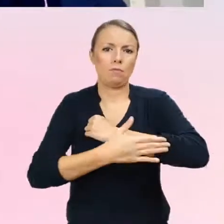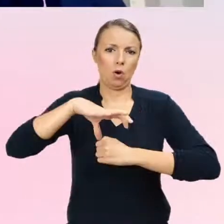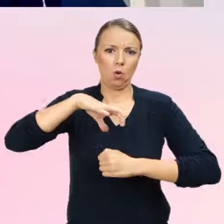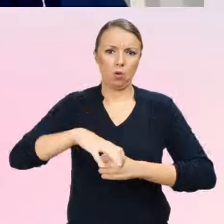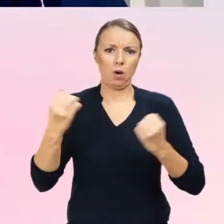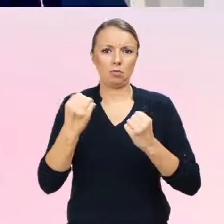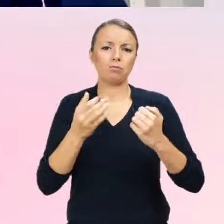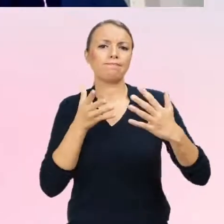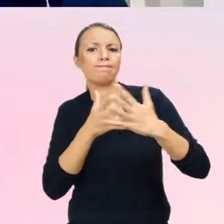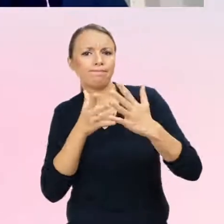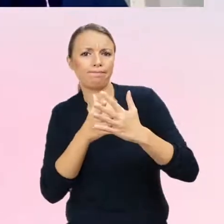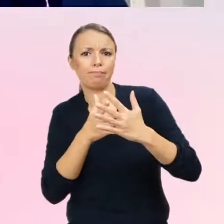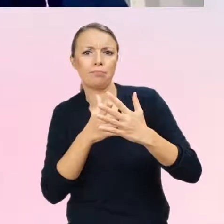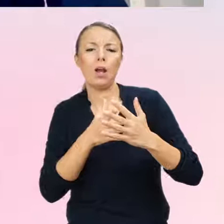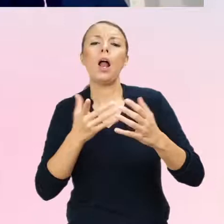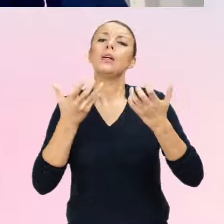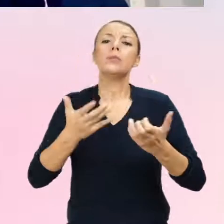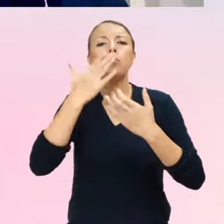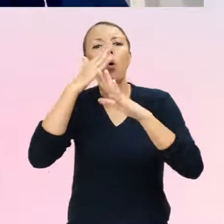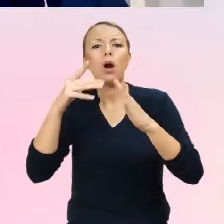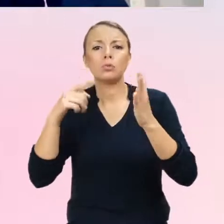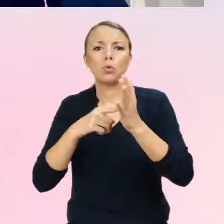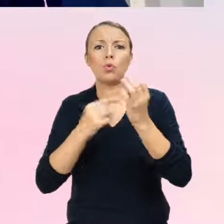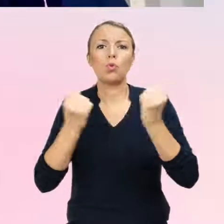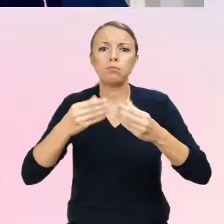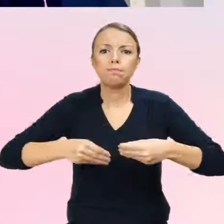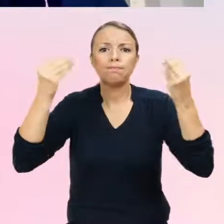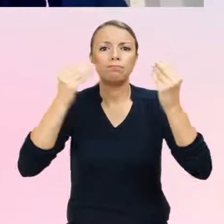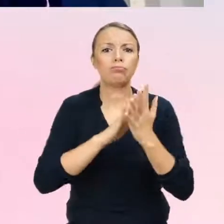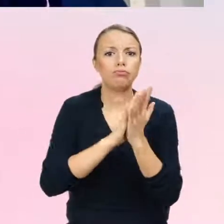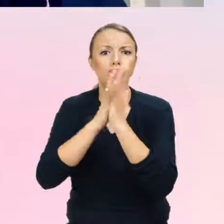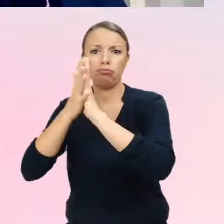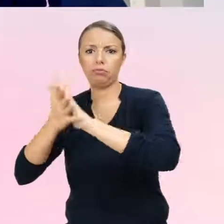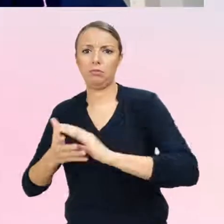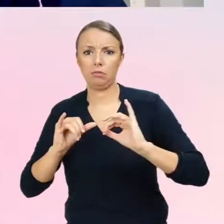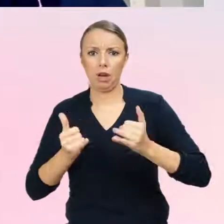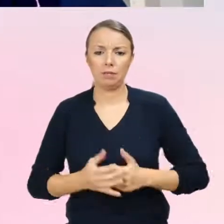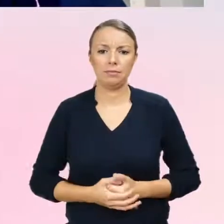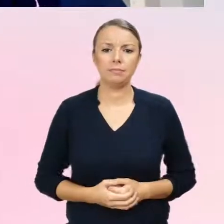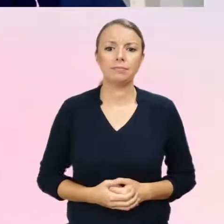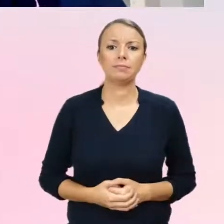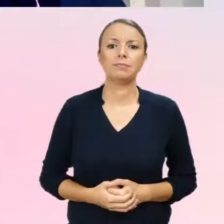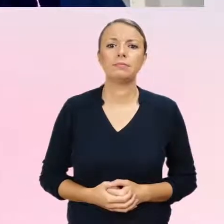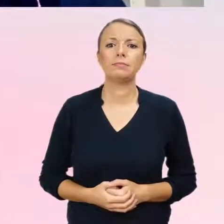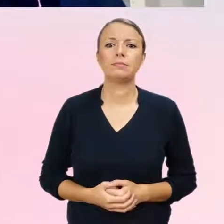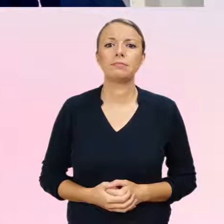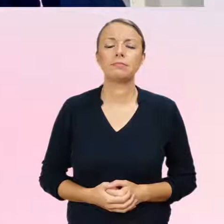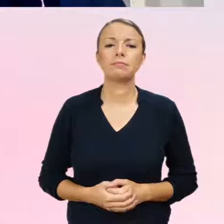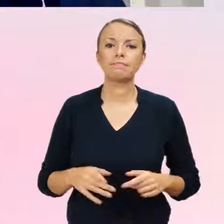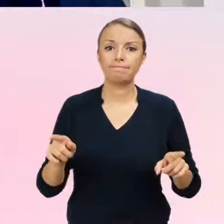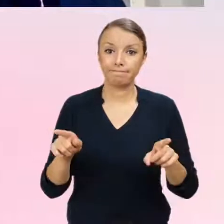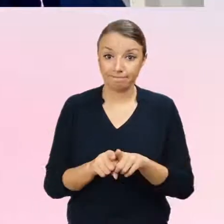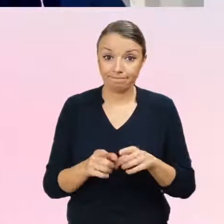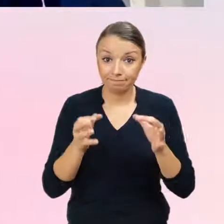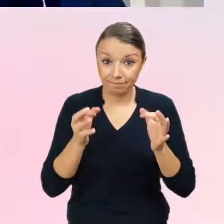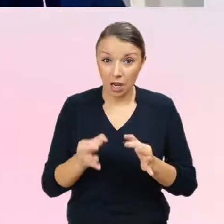tylko pokazać, jak one ewoluowały i to, w czym teraz